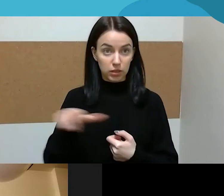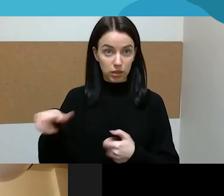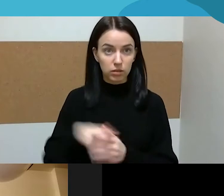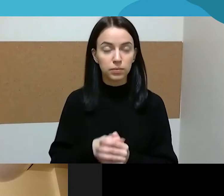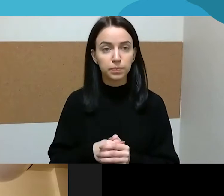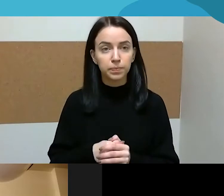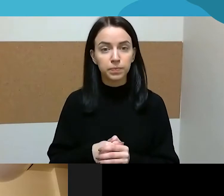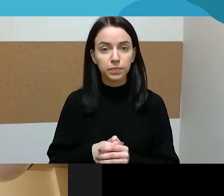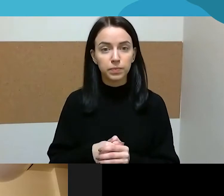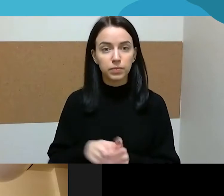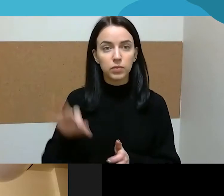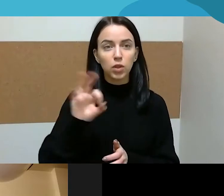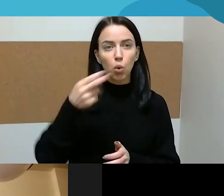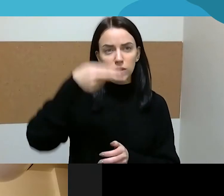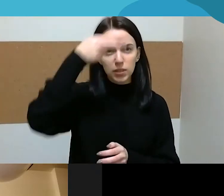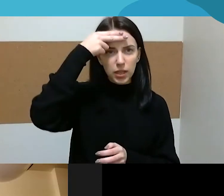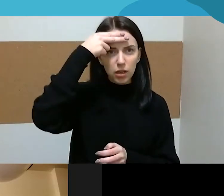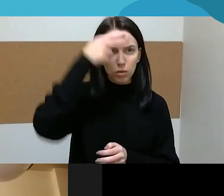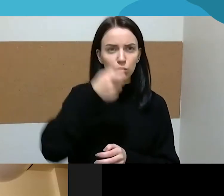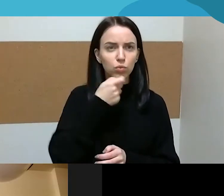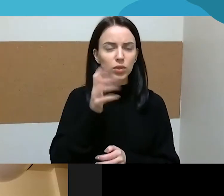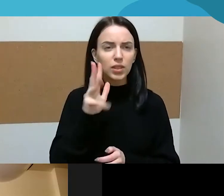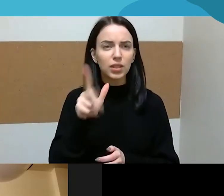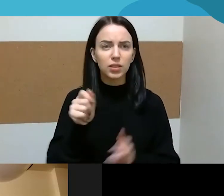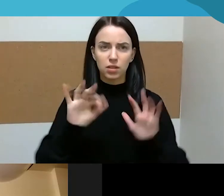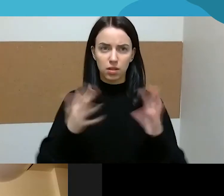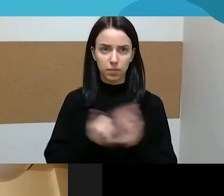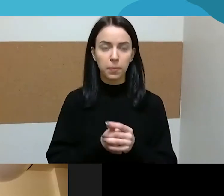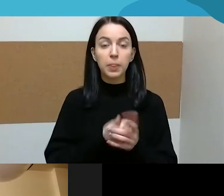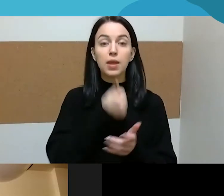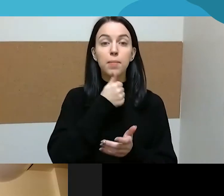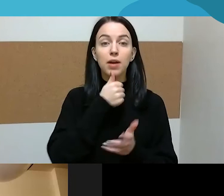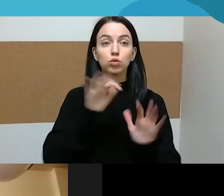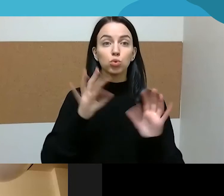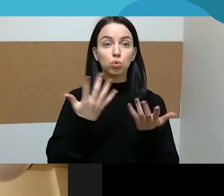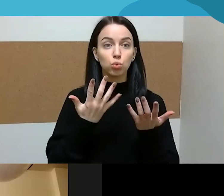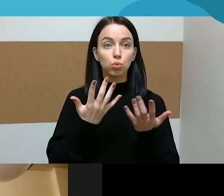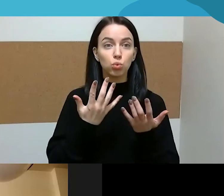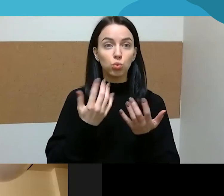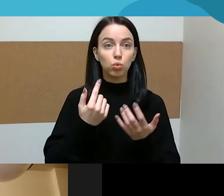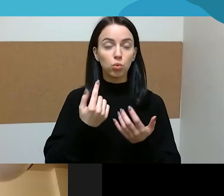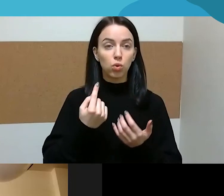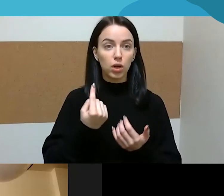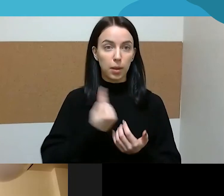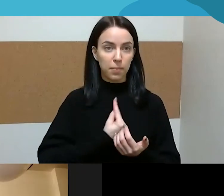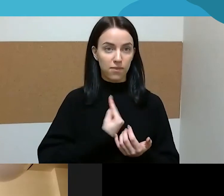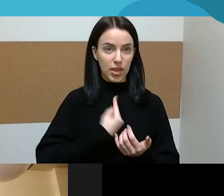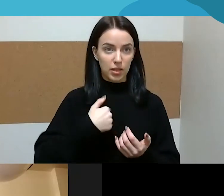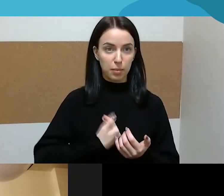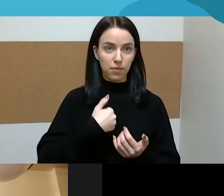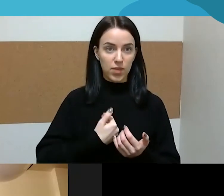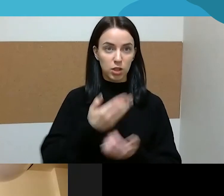tai dėl stereotipų man buvo keista, kartais būdavo toks dalykas, jeigu vienišas, pavyzdžiui, neįgalus tėvas judantis vežimė, kas nėra dviniai,